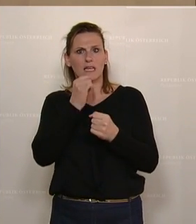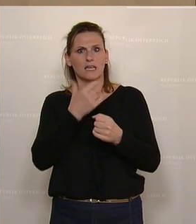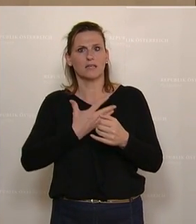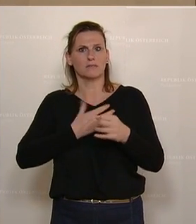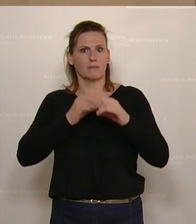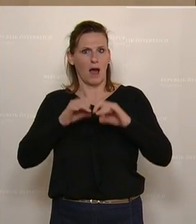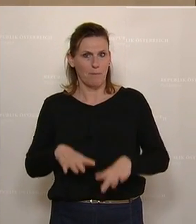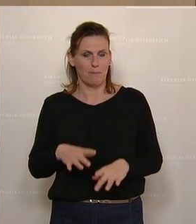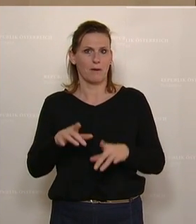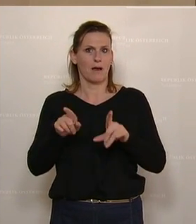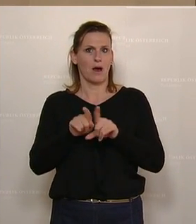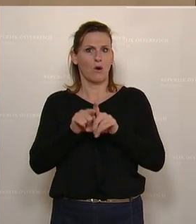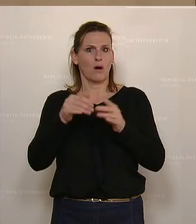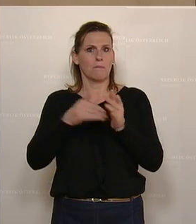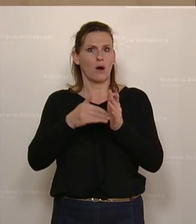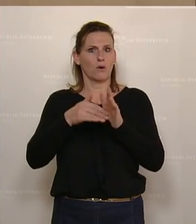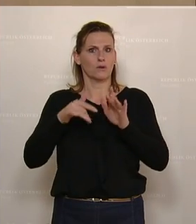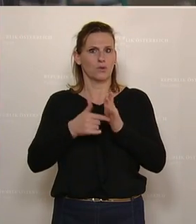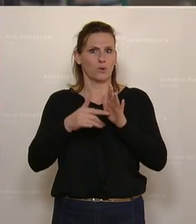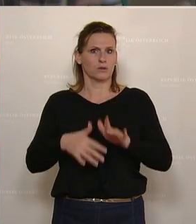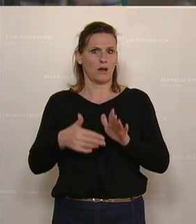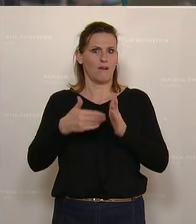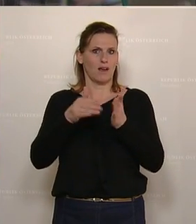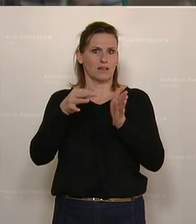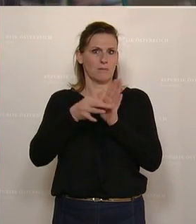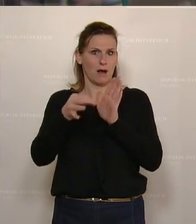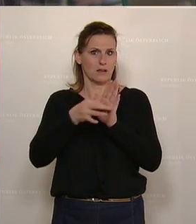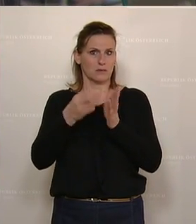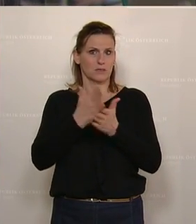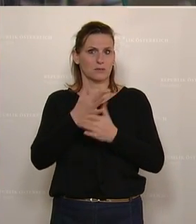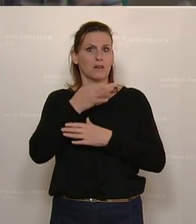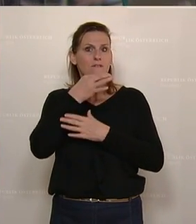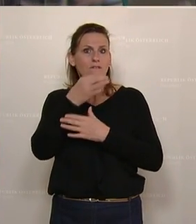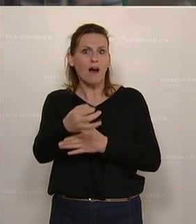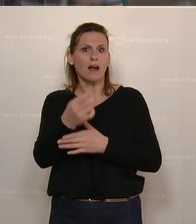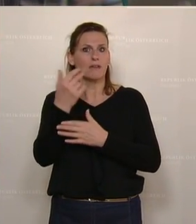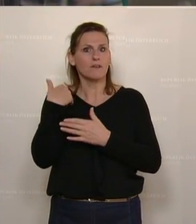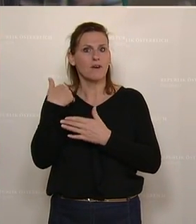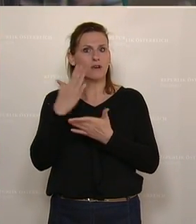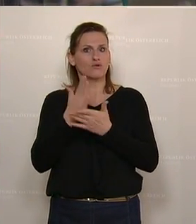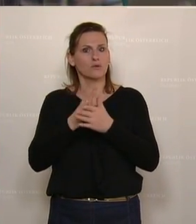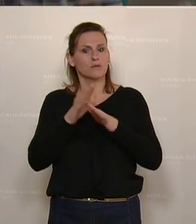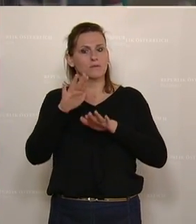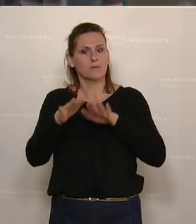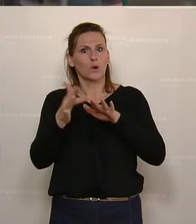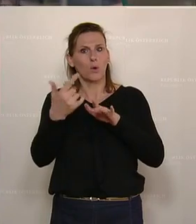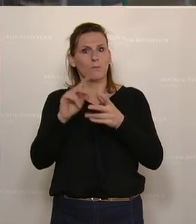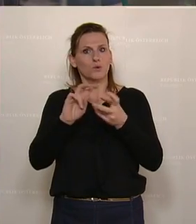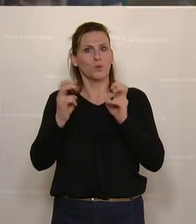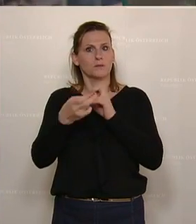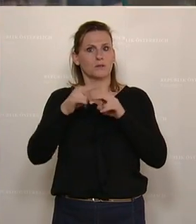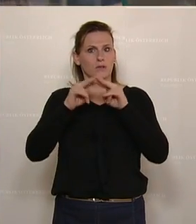wissen aber auch, dass wir weitere Maßnahmen setzen müssen. Und meine Frage daher, welche Schritte konnten bereits zur Umsetzung des vom